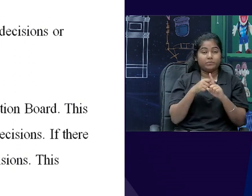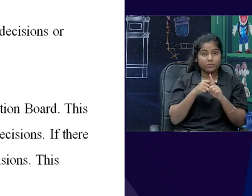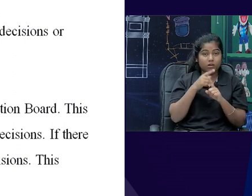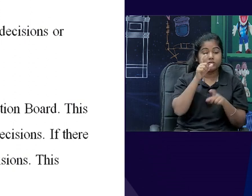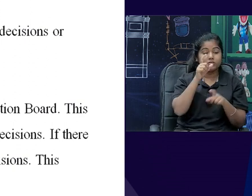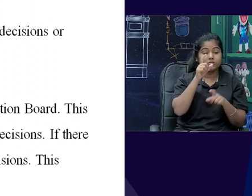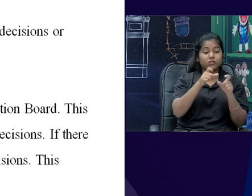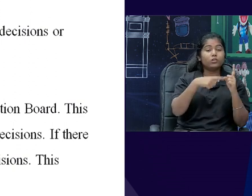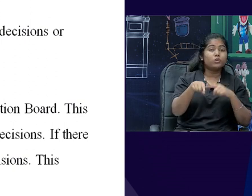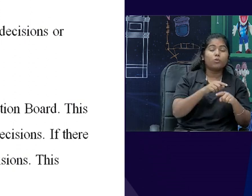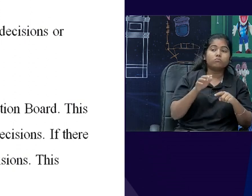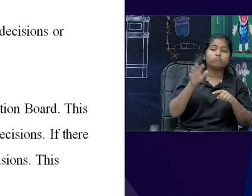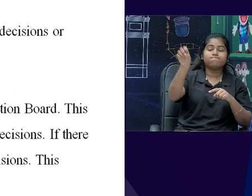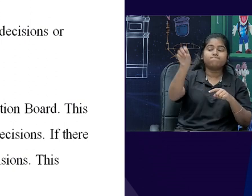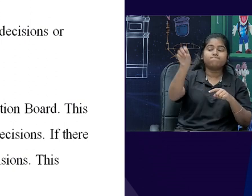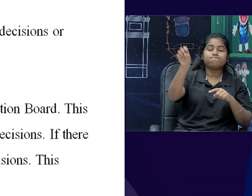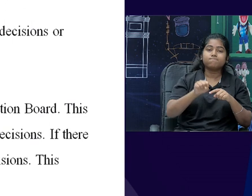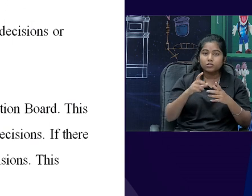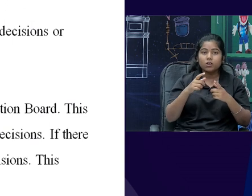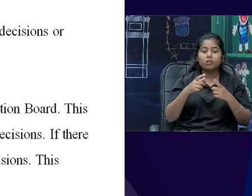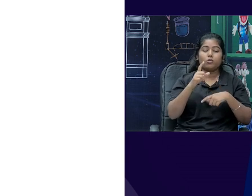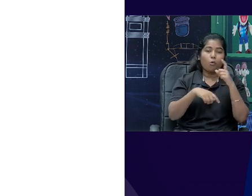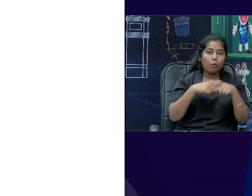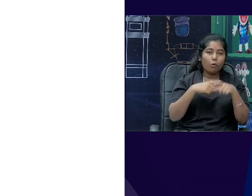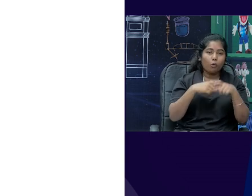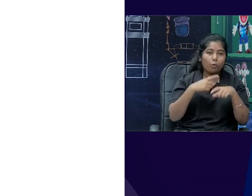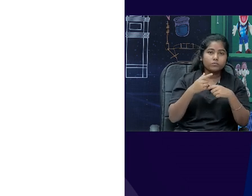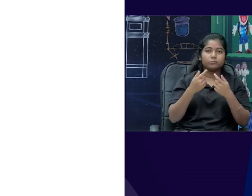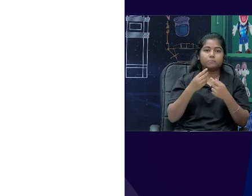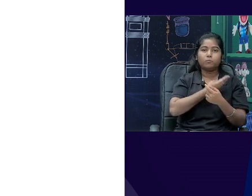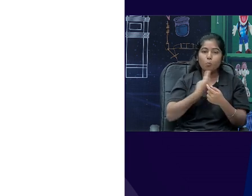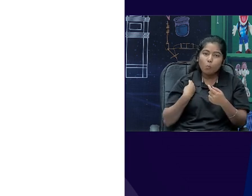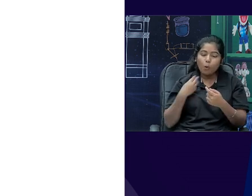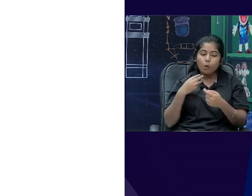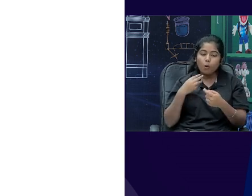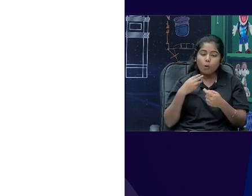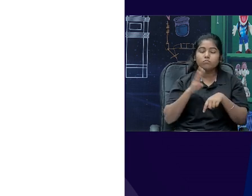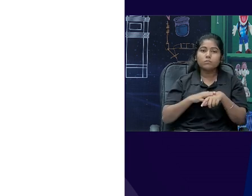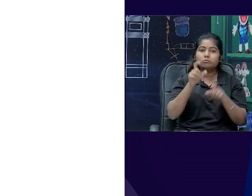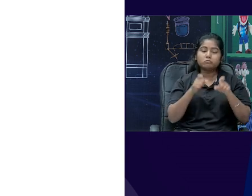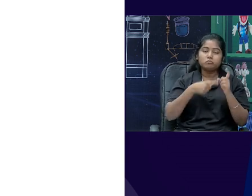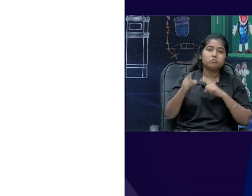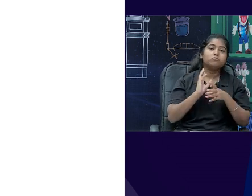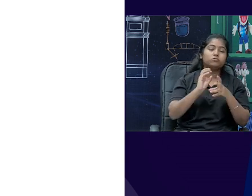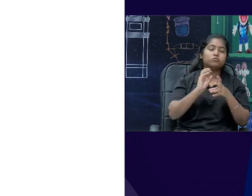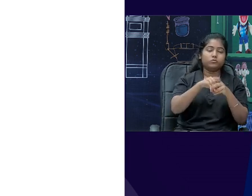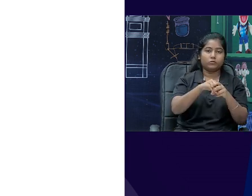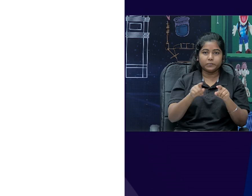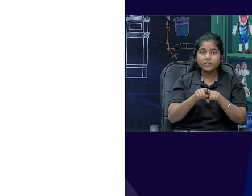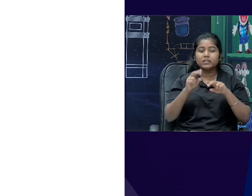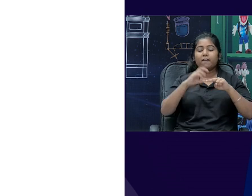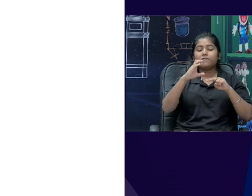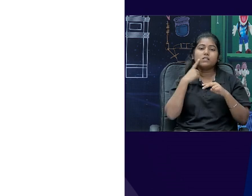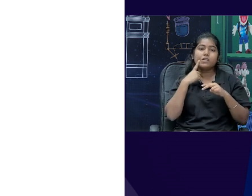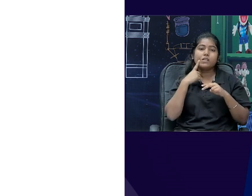boards, तो इस तरीके से थोड़ी freedom कर्ब रहती है, और statutory corporation है, जैसे food corporation